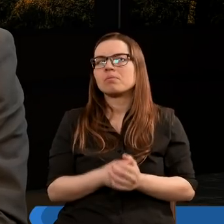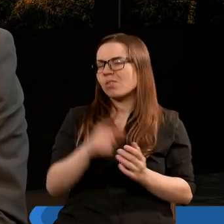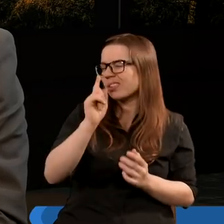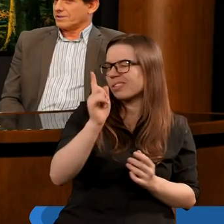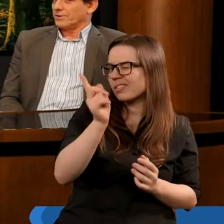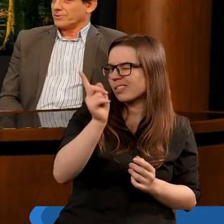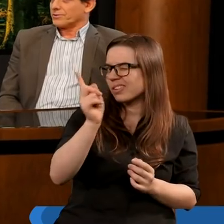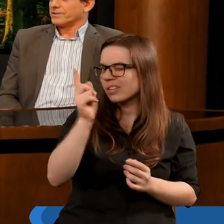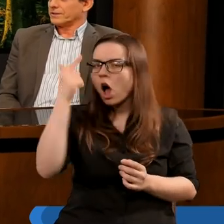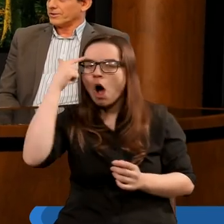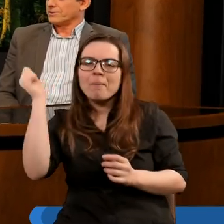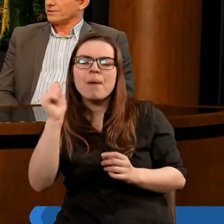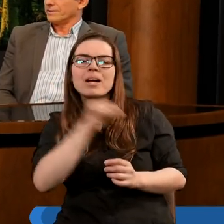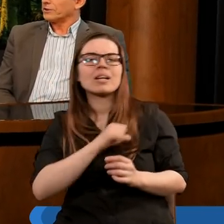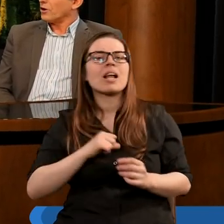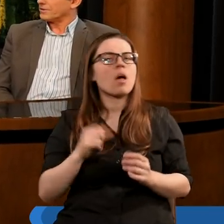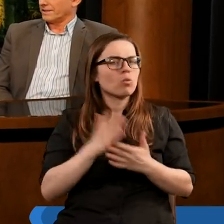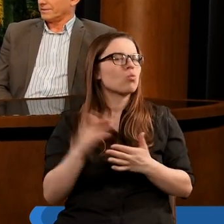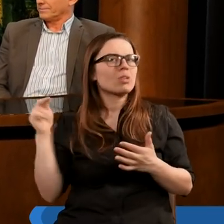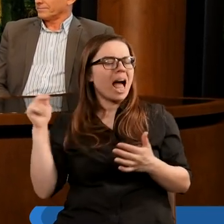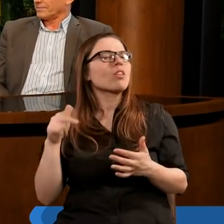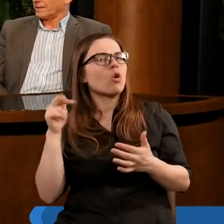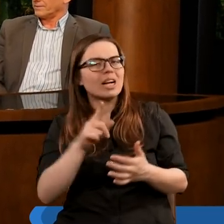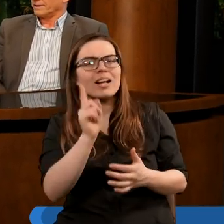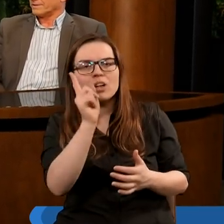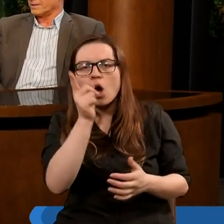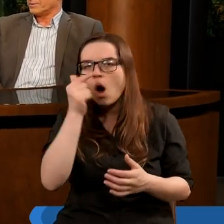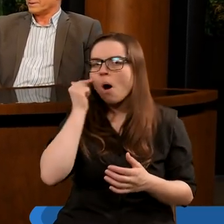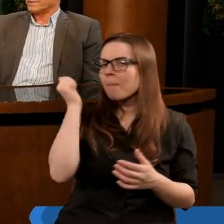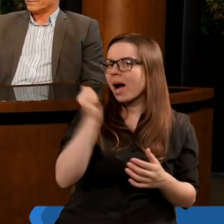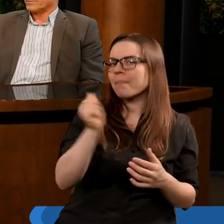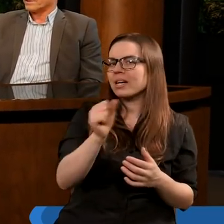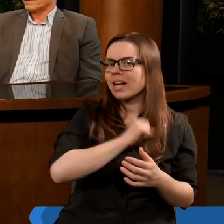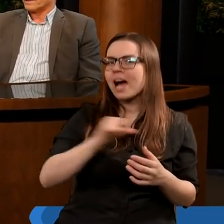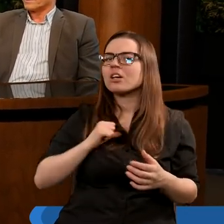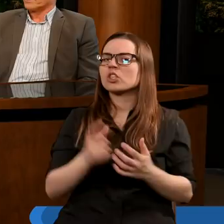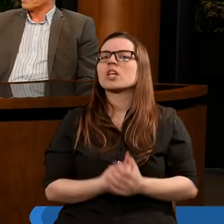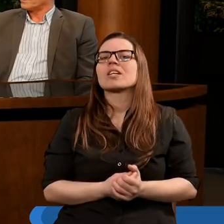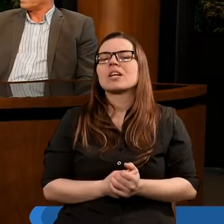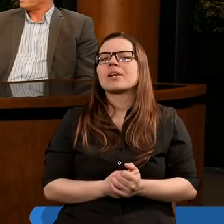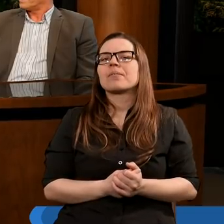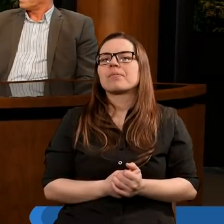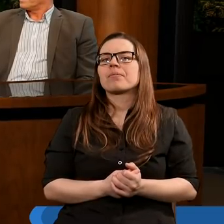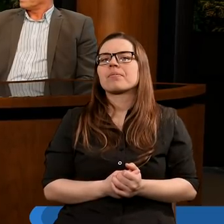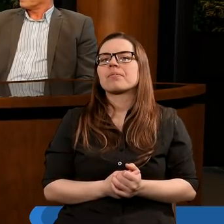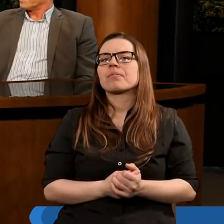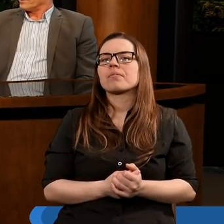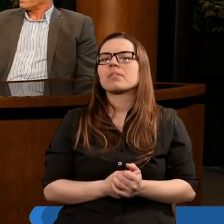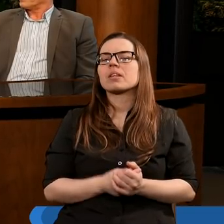opamiętajcie się, bo już nadchodzi, nadchodzę. Więc jakby zwróćcie serca ku synom,